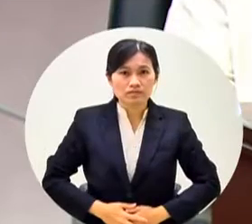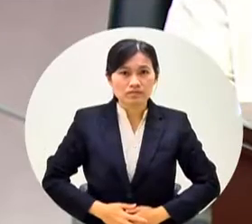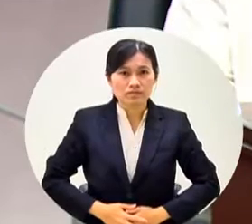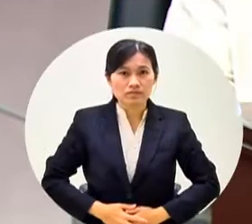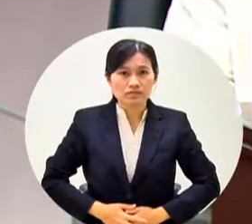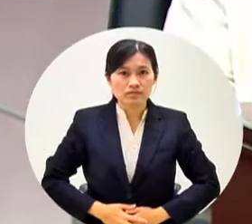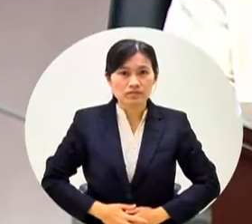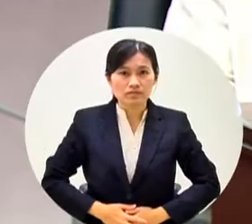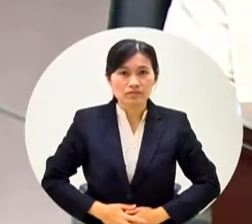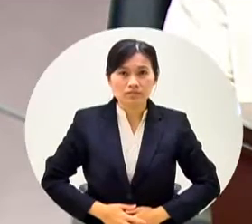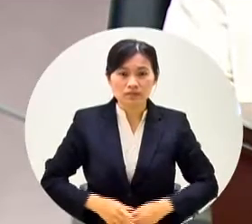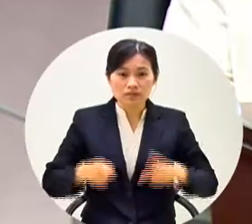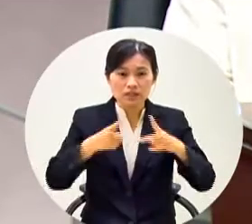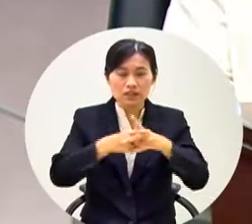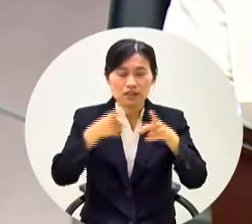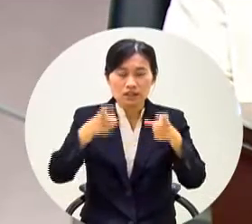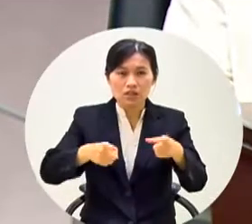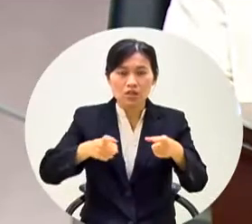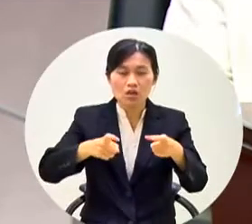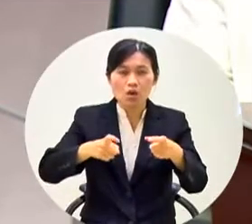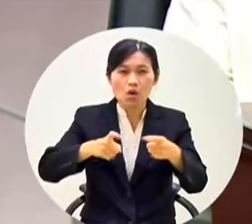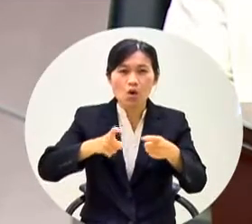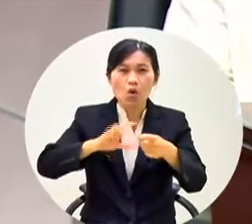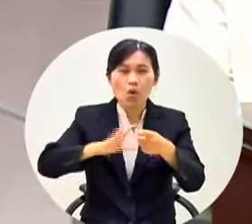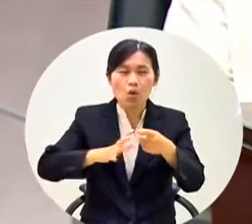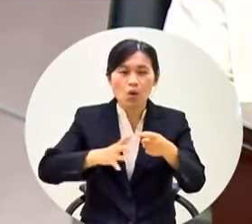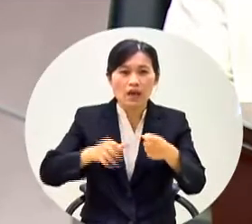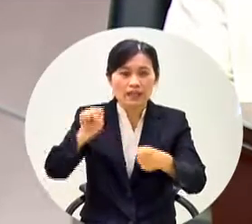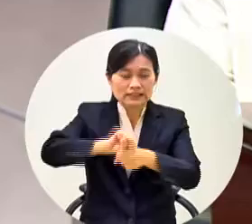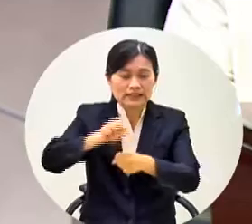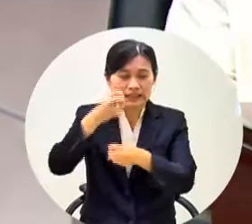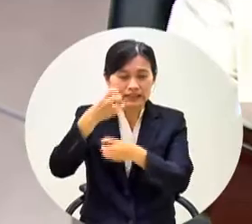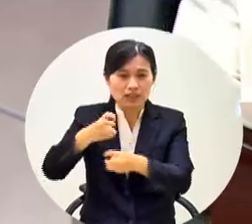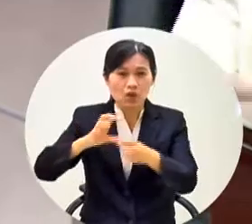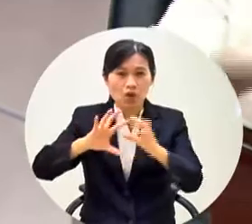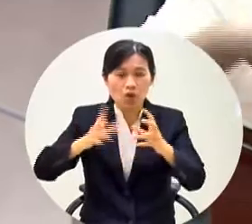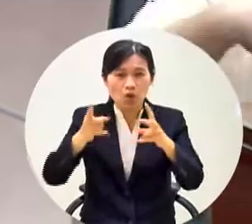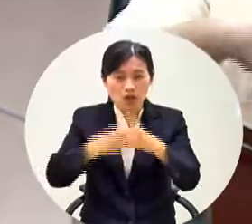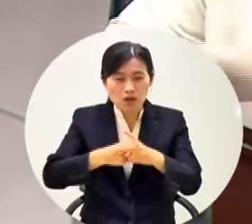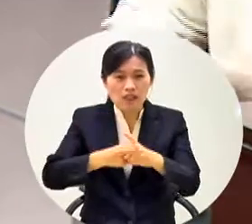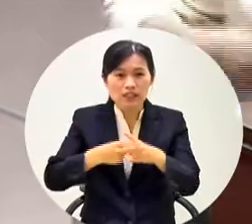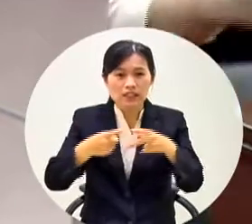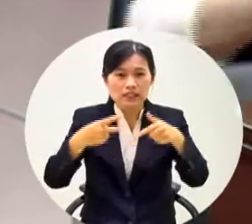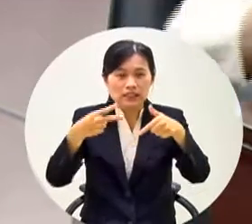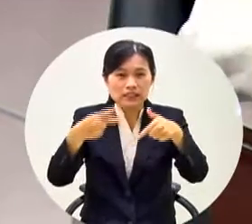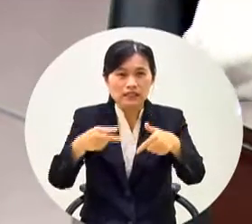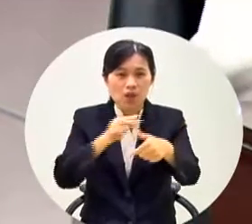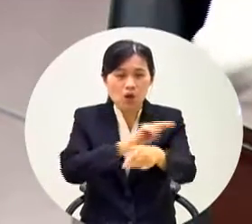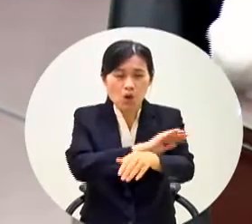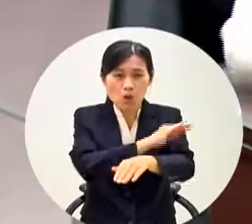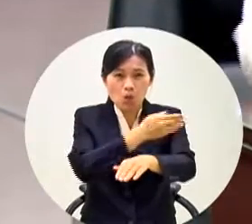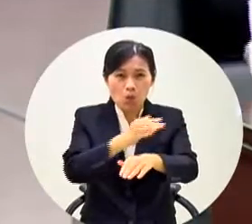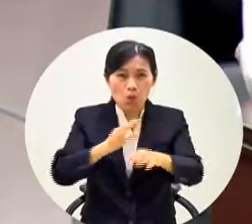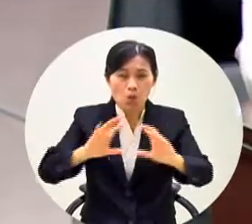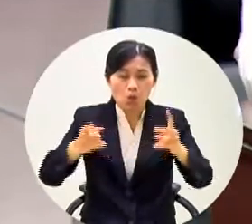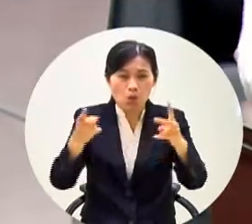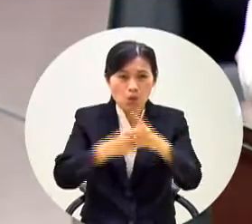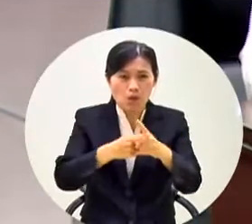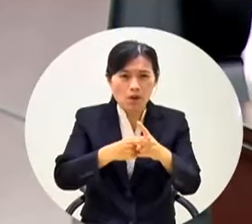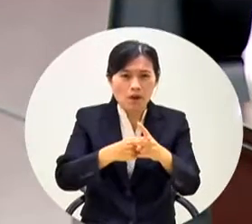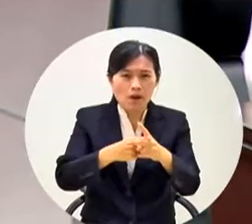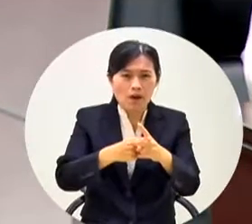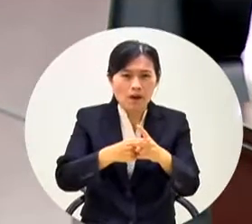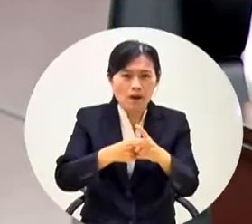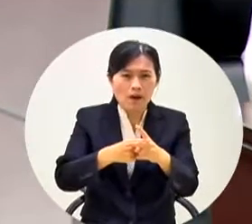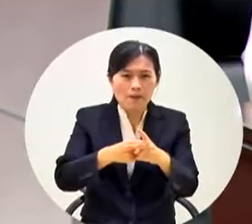這個小港國中我有跟小港國中啊家昌國小還有兩五國小抽了三樣這個你們的招標書啦還有一些